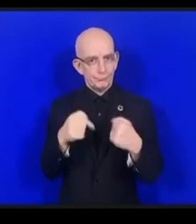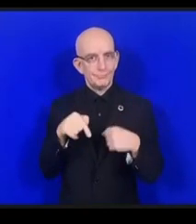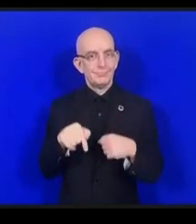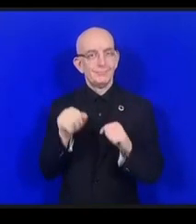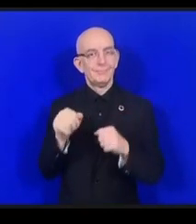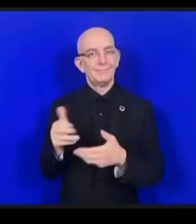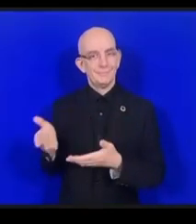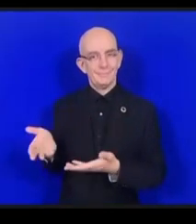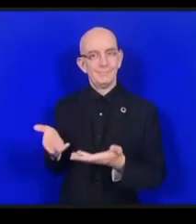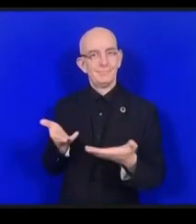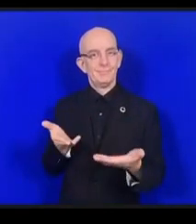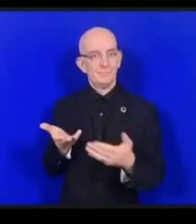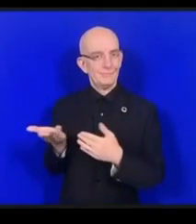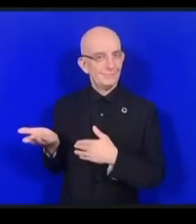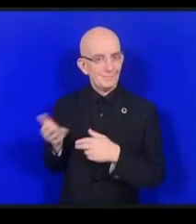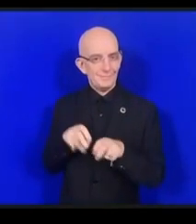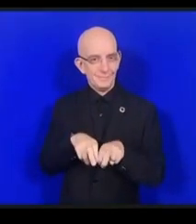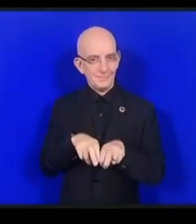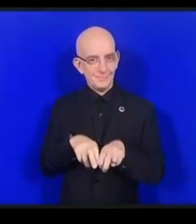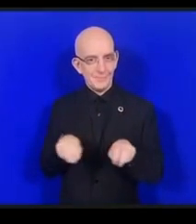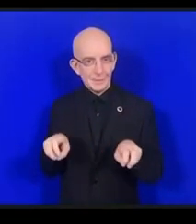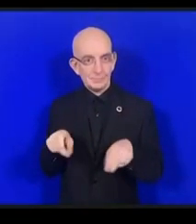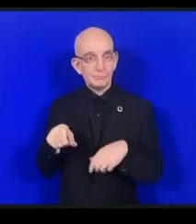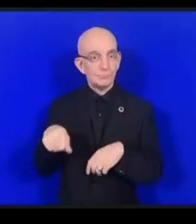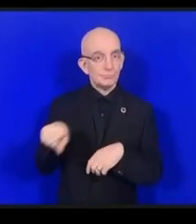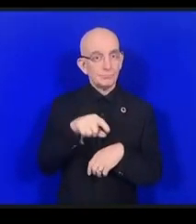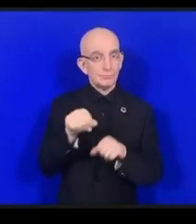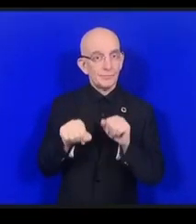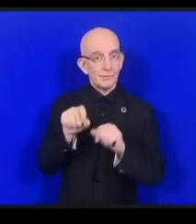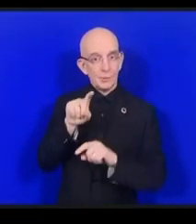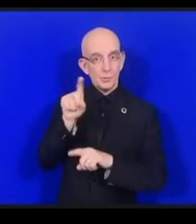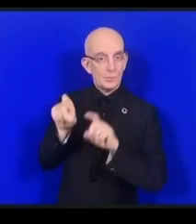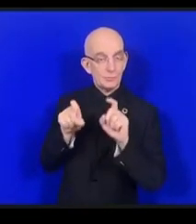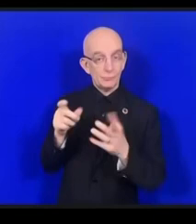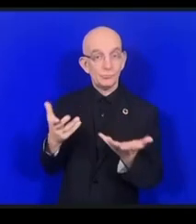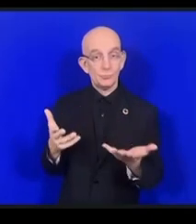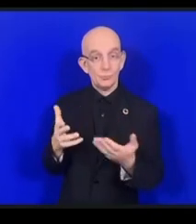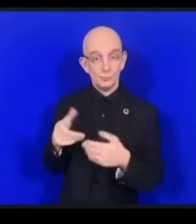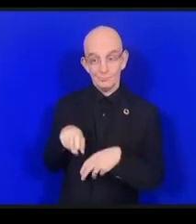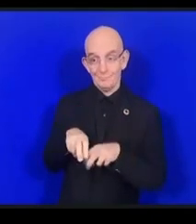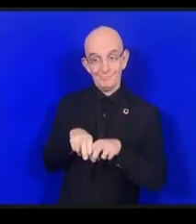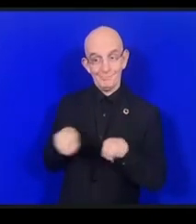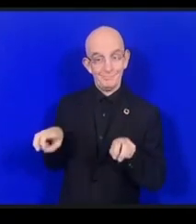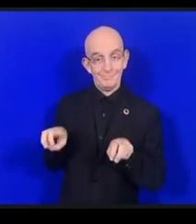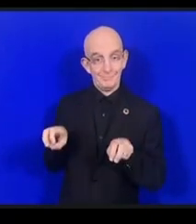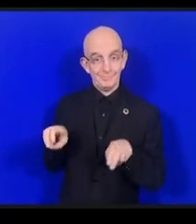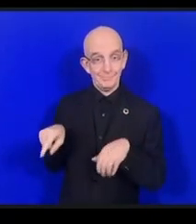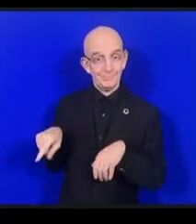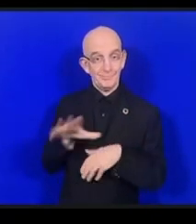Cinq membres du panel qui sont ici avec nous, ici, sur scène. Et une personne sur scène.